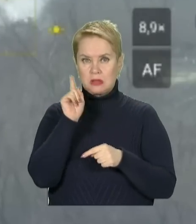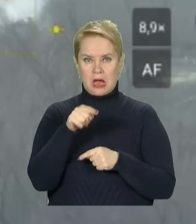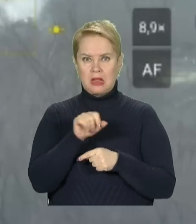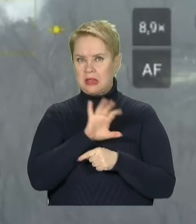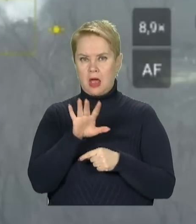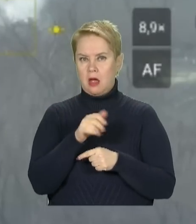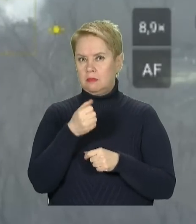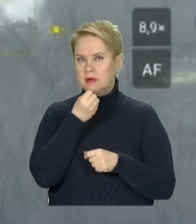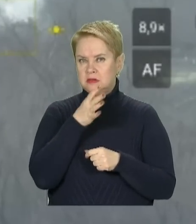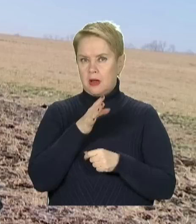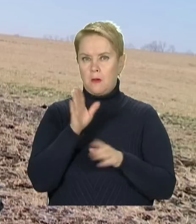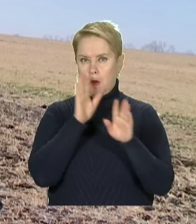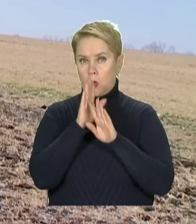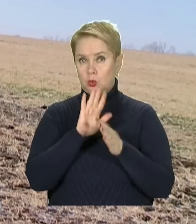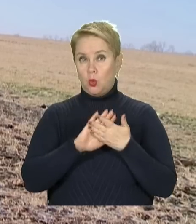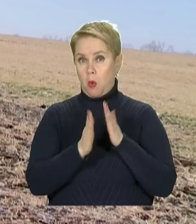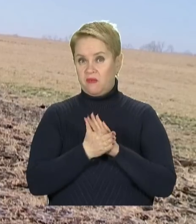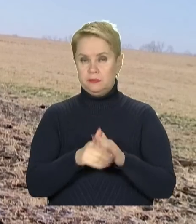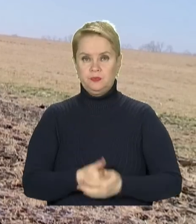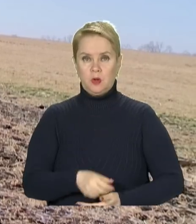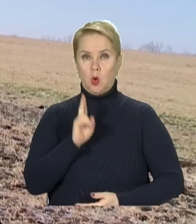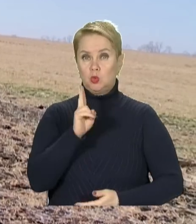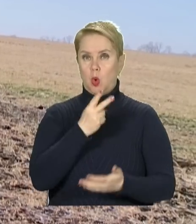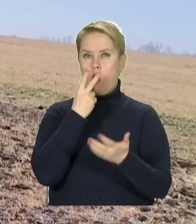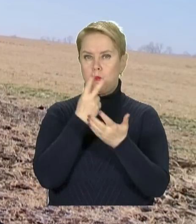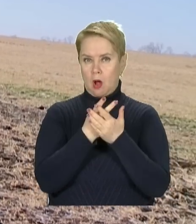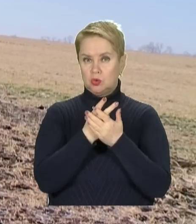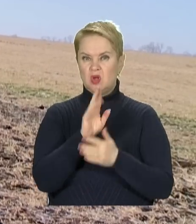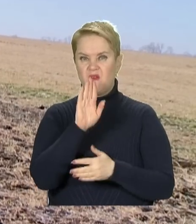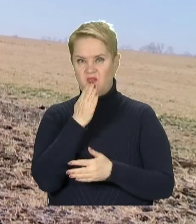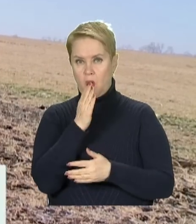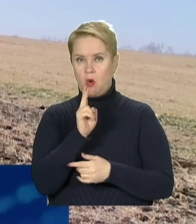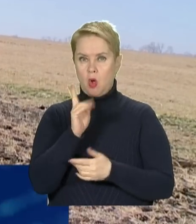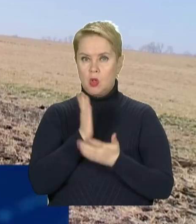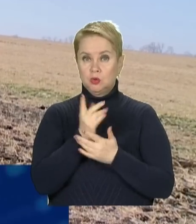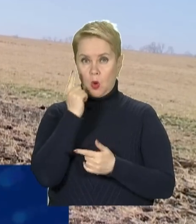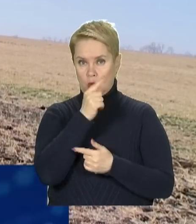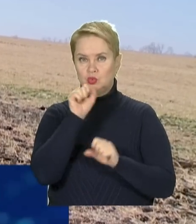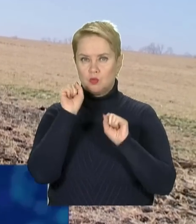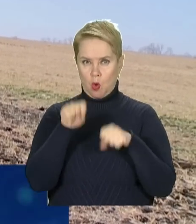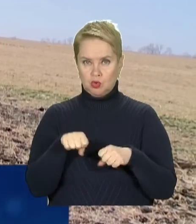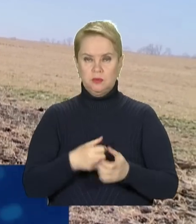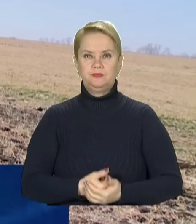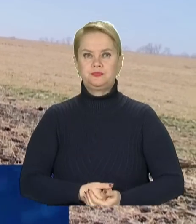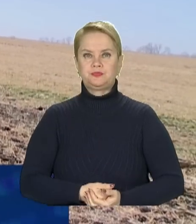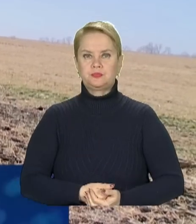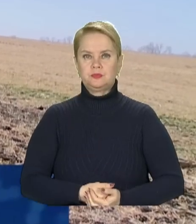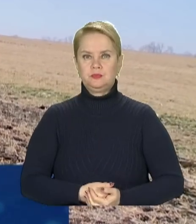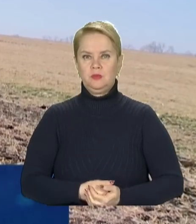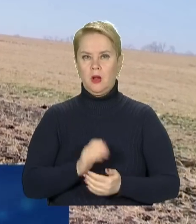найнесприятливіших погодних умов. Хто бачить в ворогах, когось очі, той може